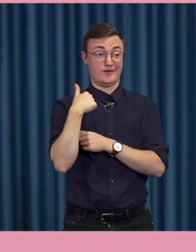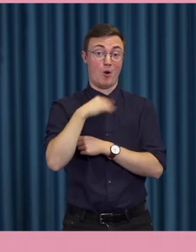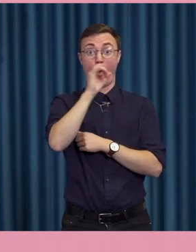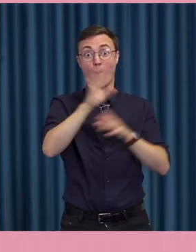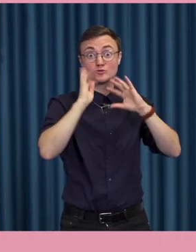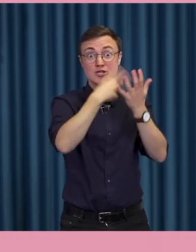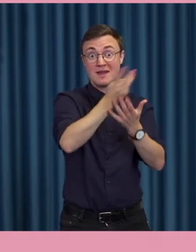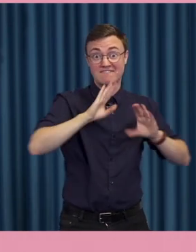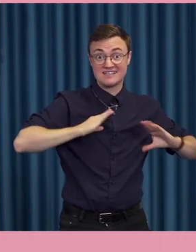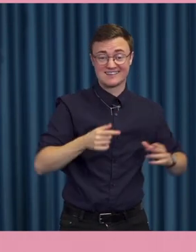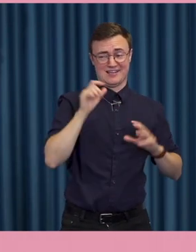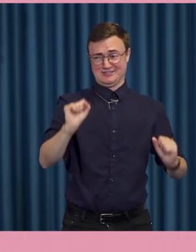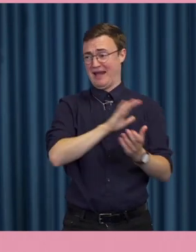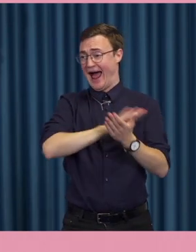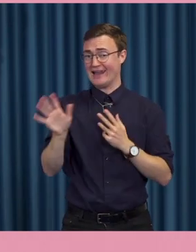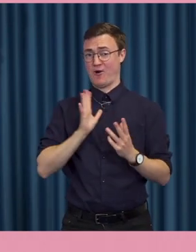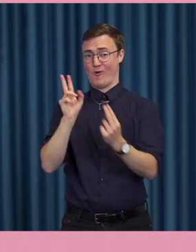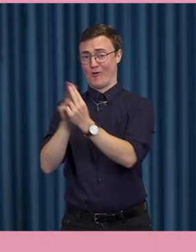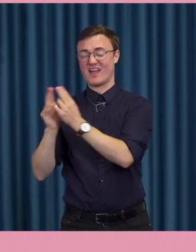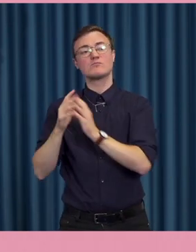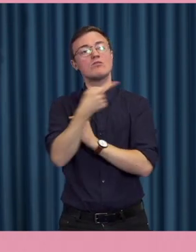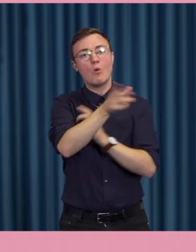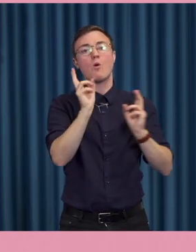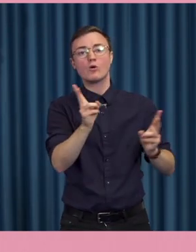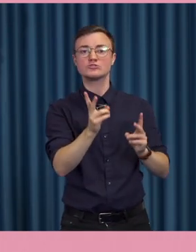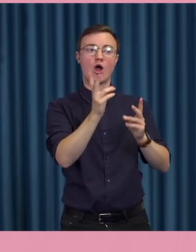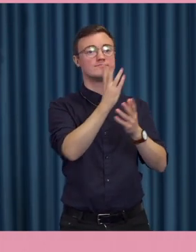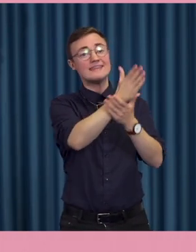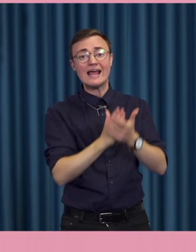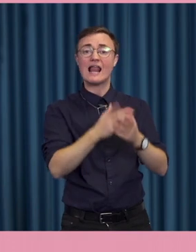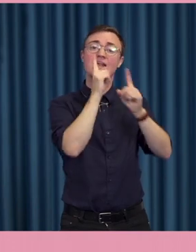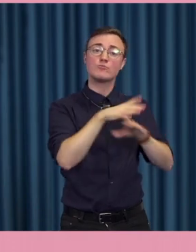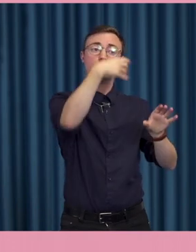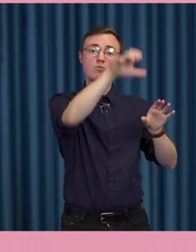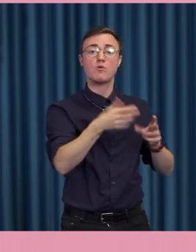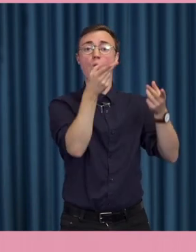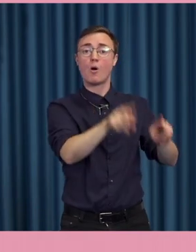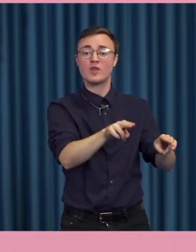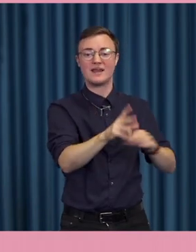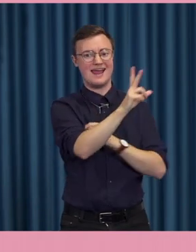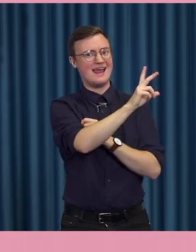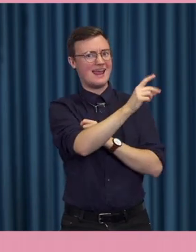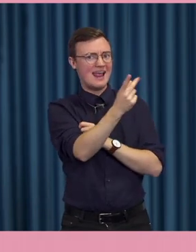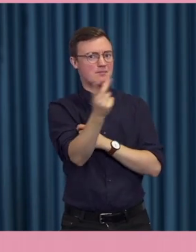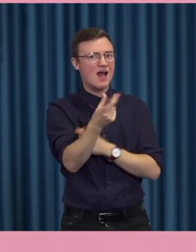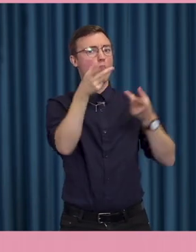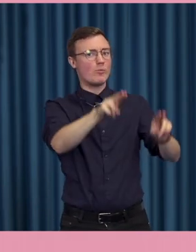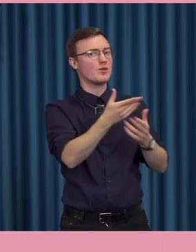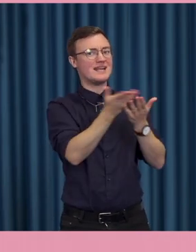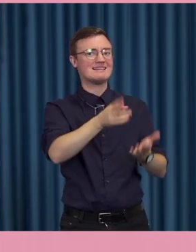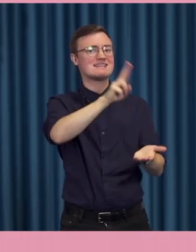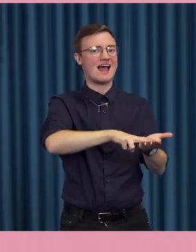Som delar också information och omdömen. Och ibland så är de här omdömen inte riktigt sanna. Och då kommer vi till det här med dold